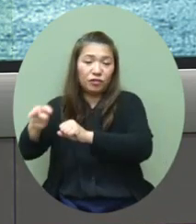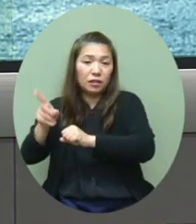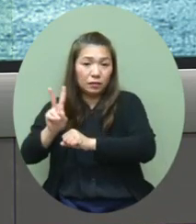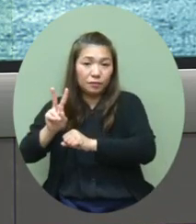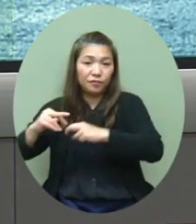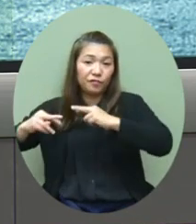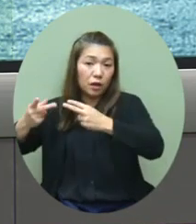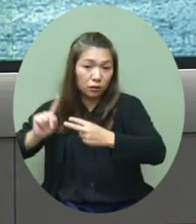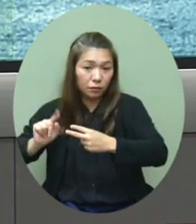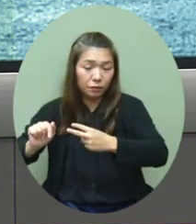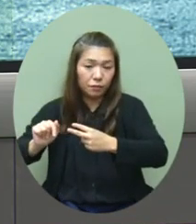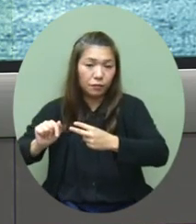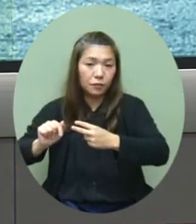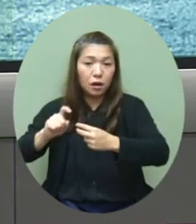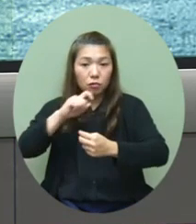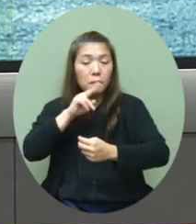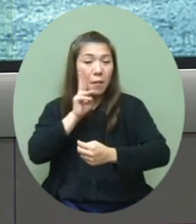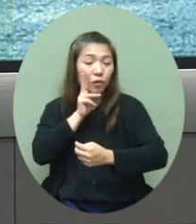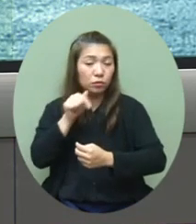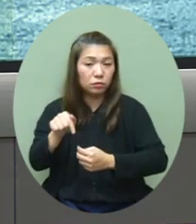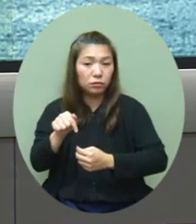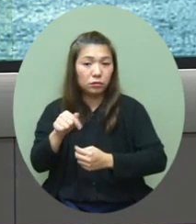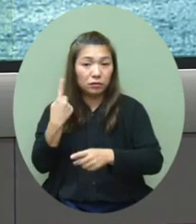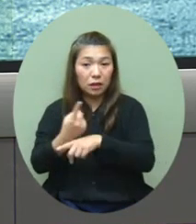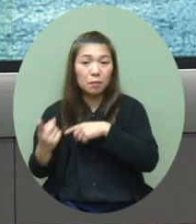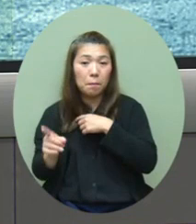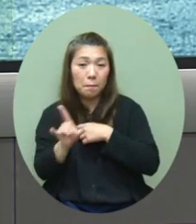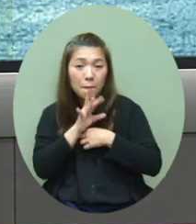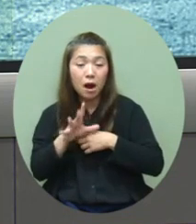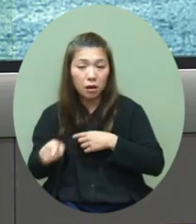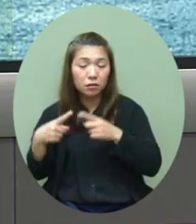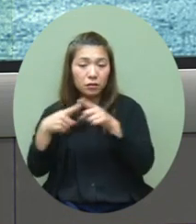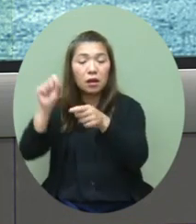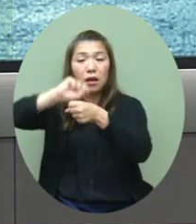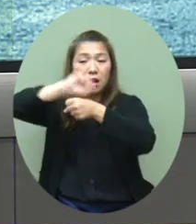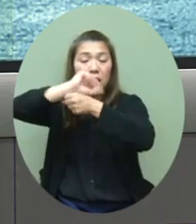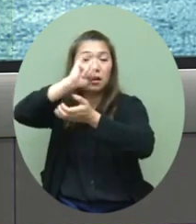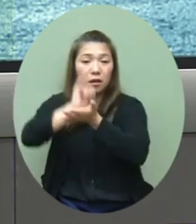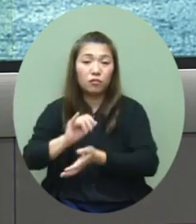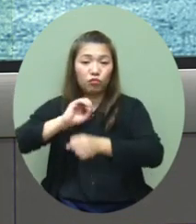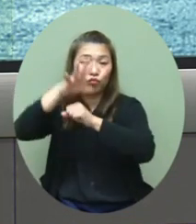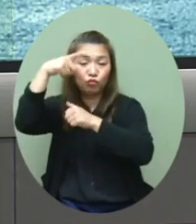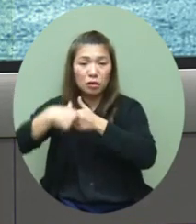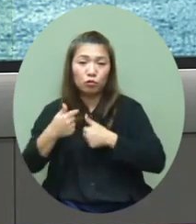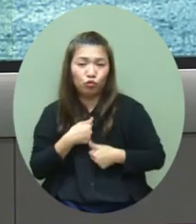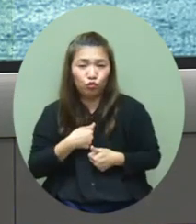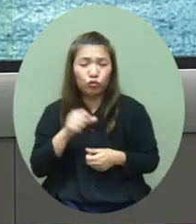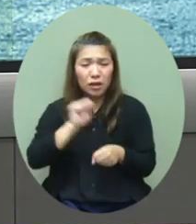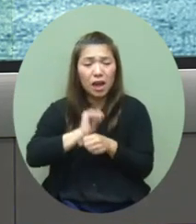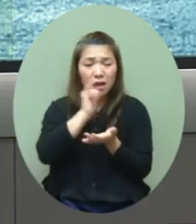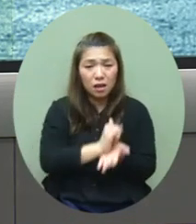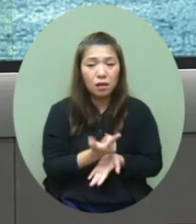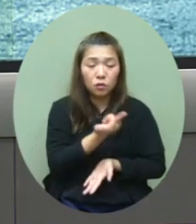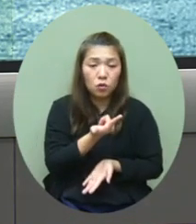所以譬如萬一確診的人數增加而入院需要的要求是多了的時候